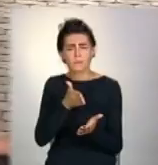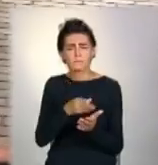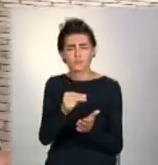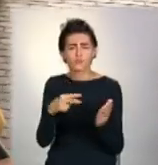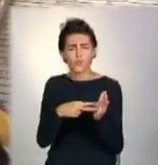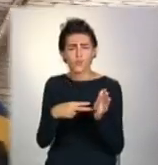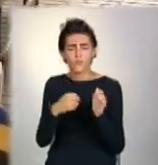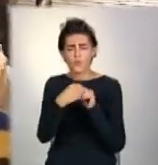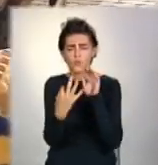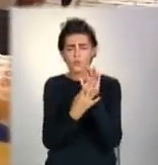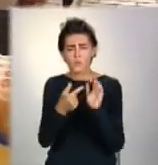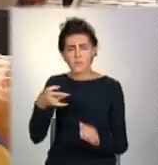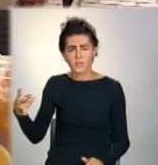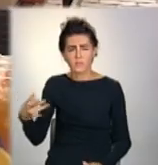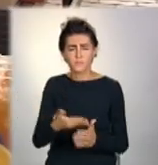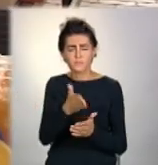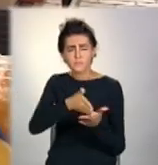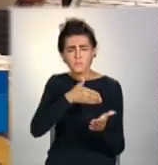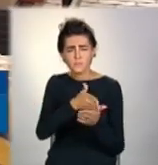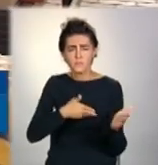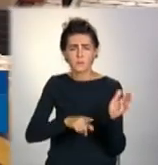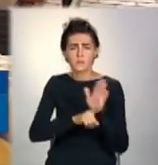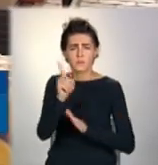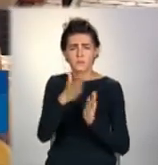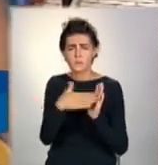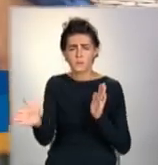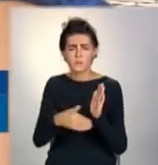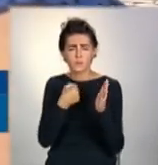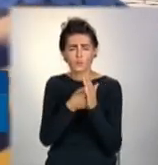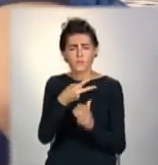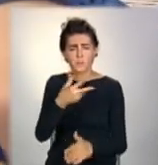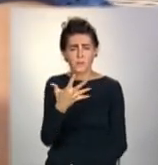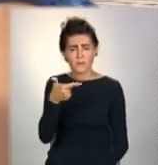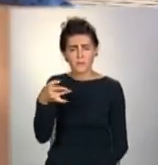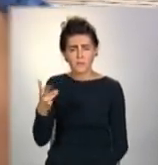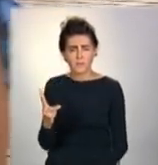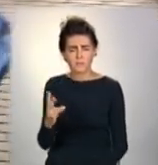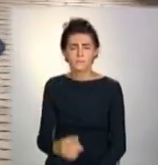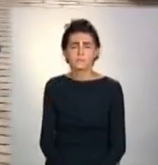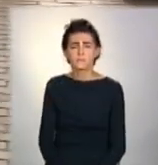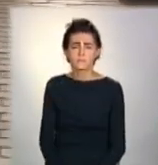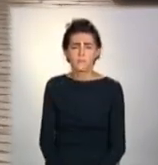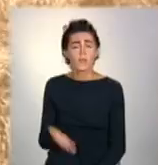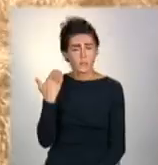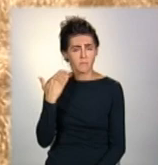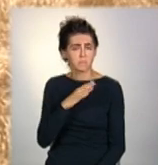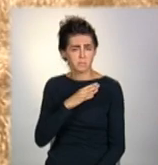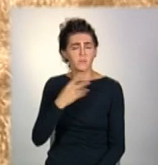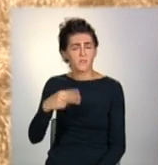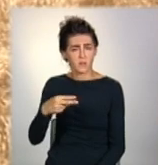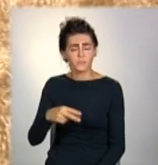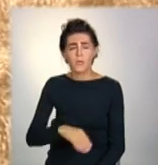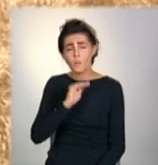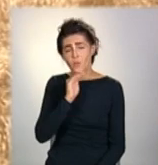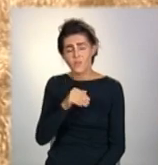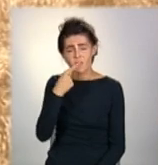18 гривень. Нарізні хліби від 24 до 25 гривень. А був? А був, ну, був 20. Експерти